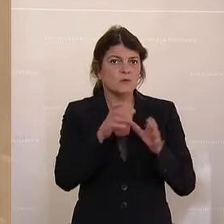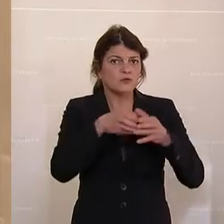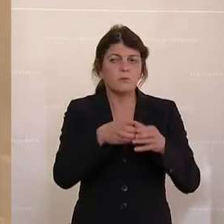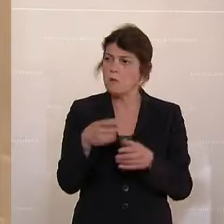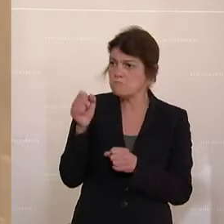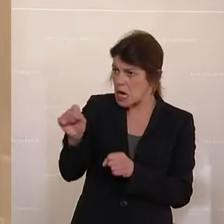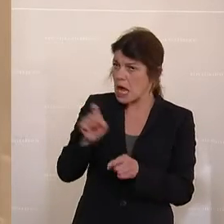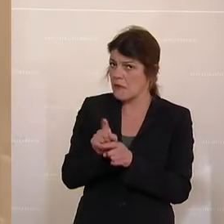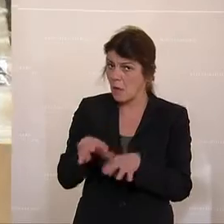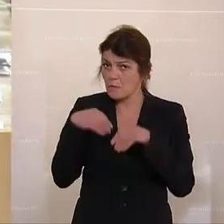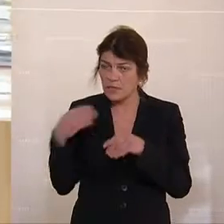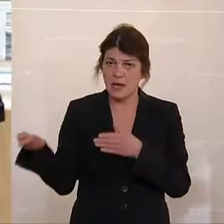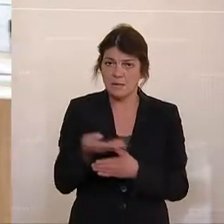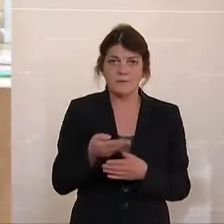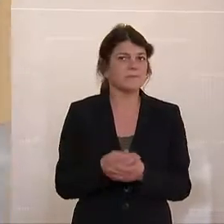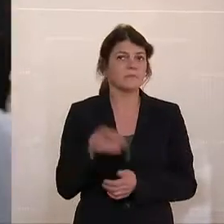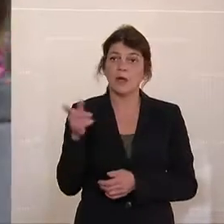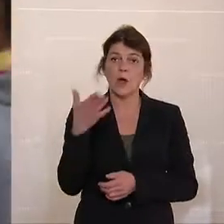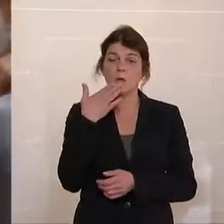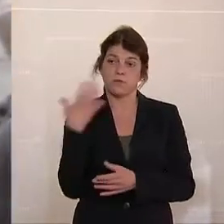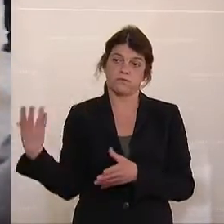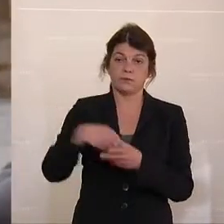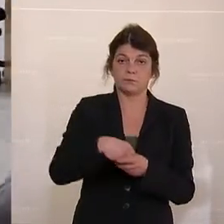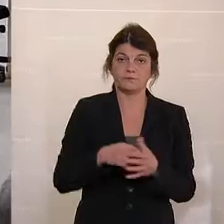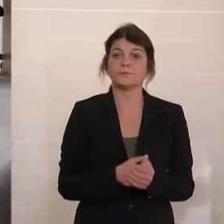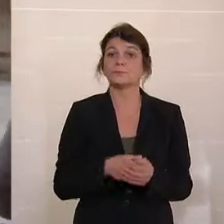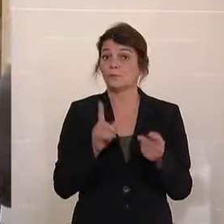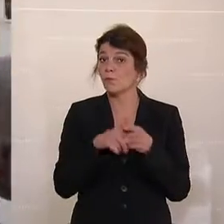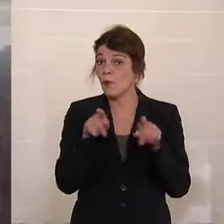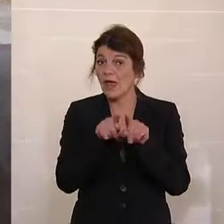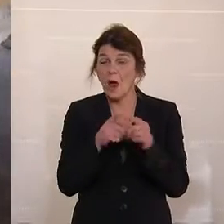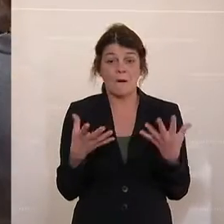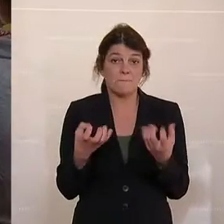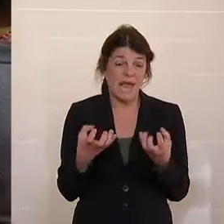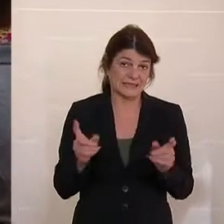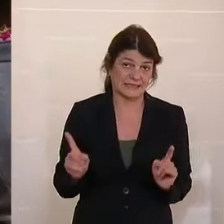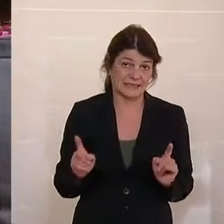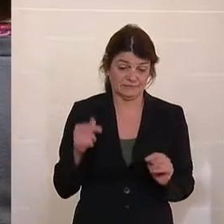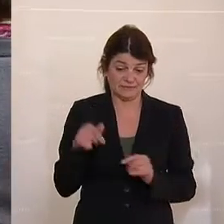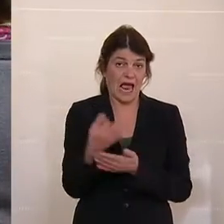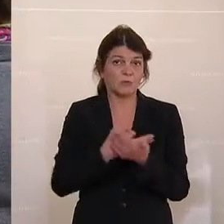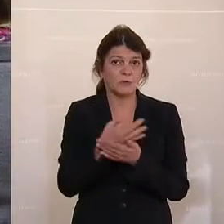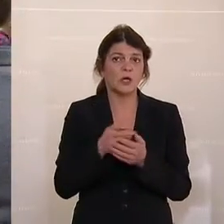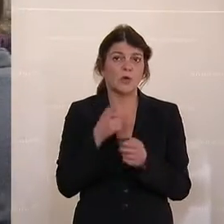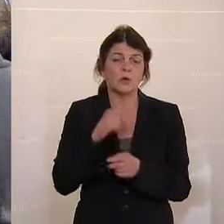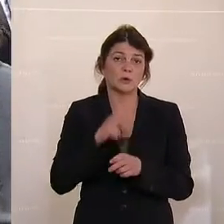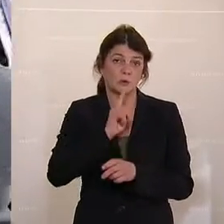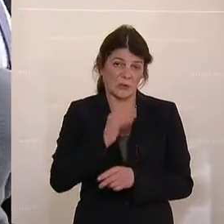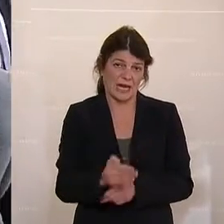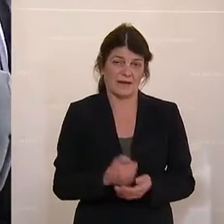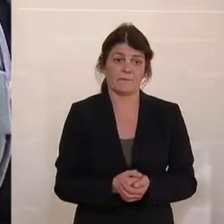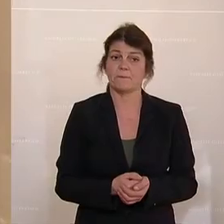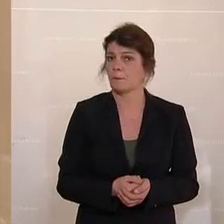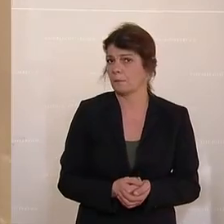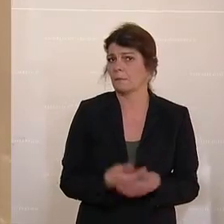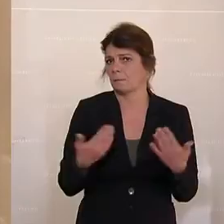die auch in Frage kommen würden, nicht eingeschlossen hat. Und dass auch die Praxis in dieser Ausbildung zu kurz kommt und es sozusagen